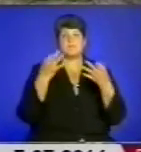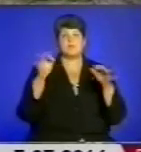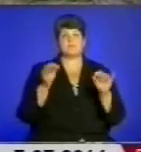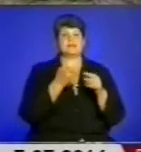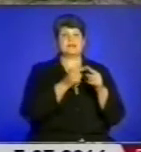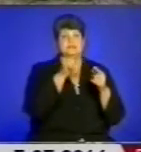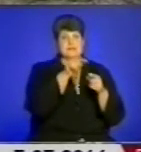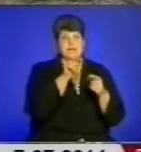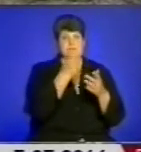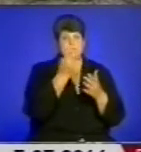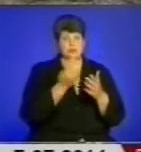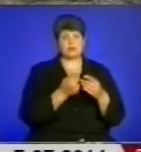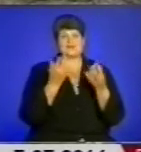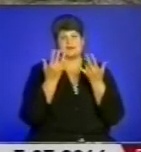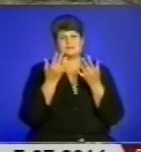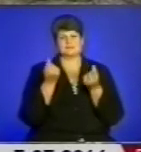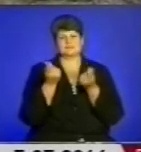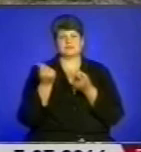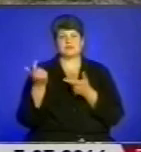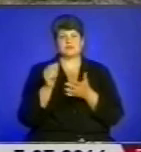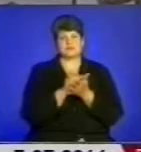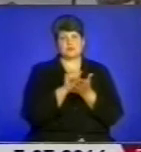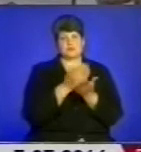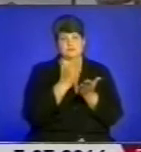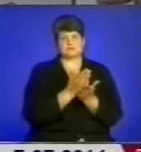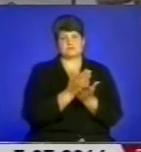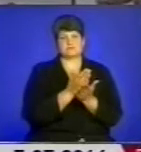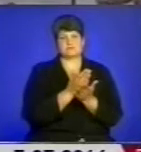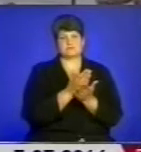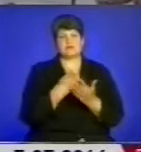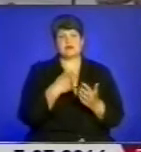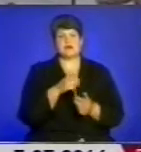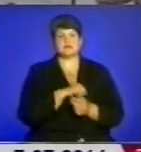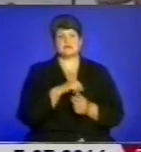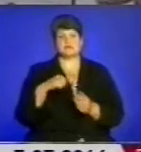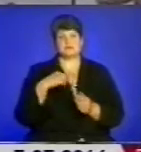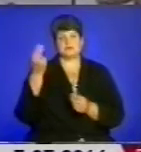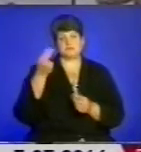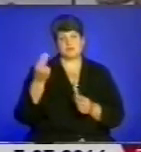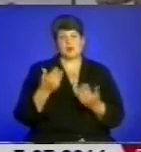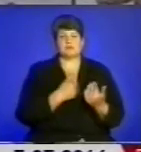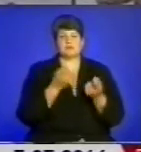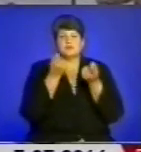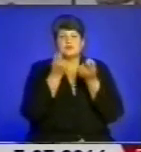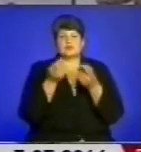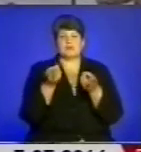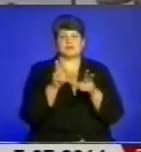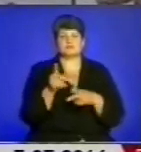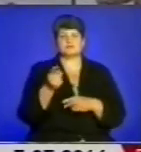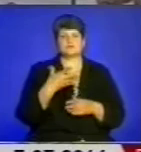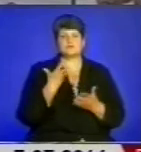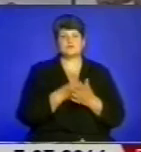кілька інших. Тобто це все документально затверджено. Я зголосилася сама і просто хочеться в Тернополі залишати краплинку своєї творчості.